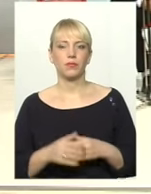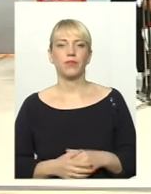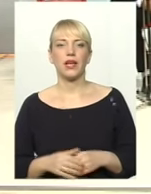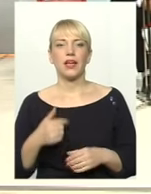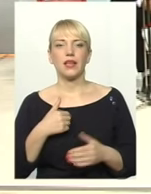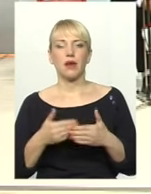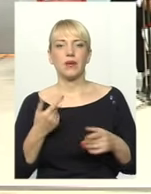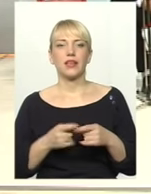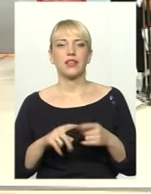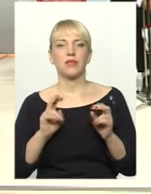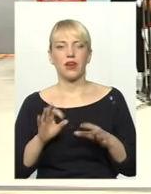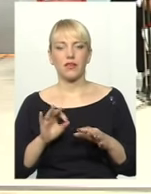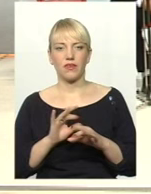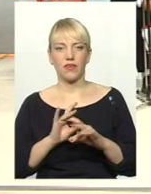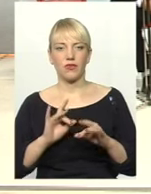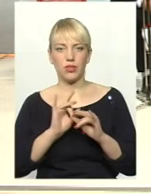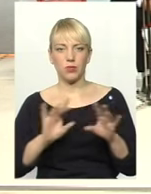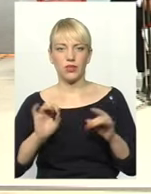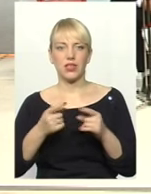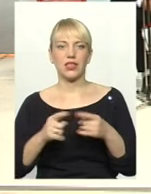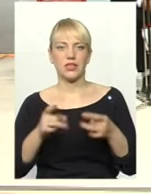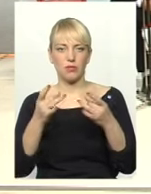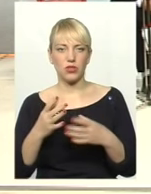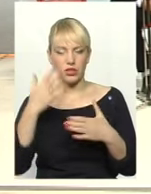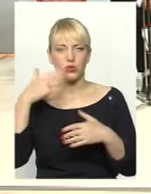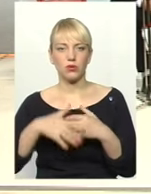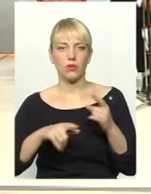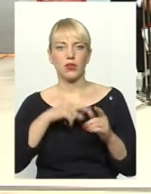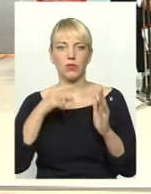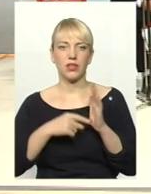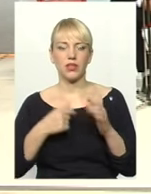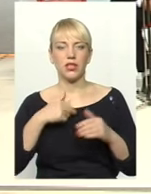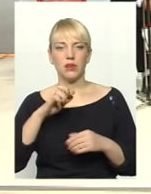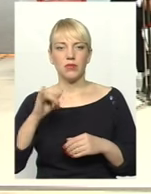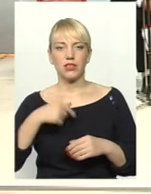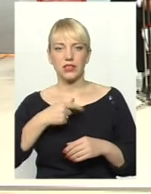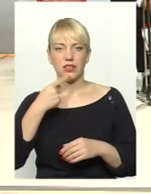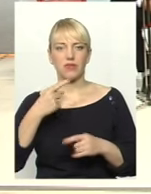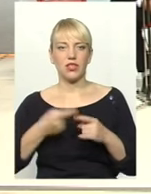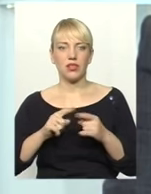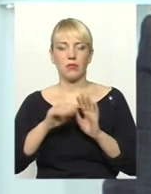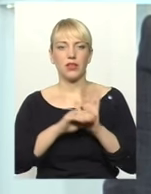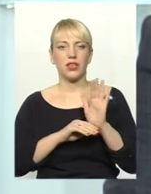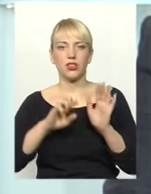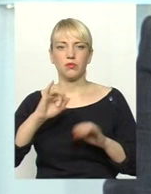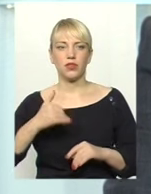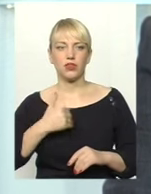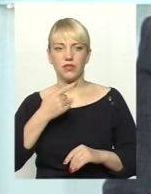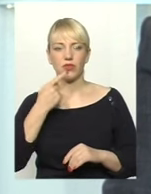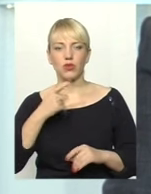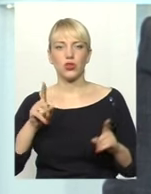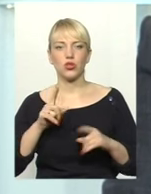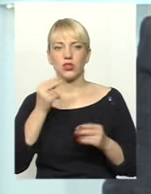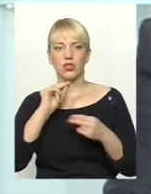тим, як відповісти на це простає, дуже зрозуміле питання, хотів би сказати, що сьогодні не хотілося би на цій передачі розмовляти, що